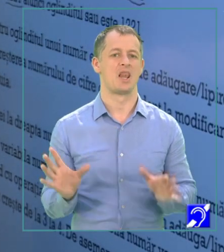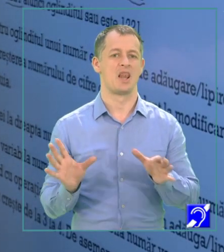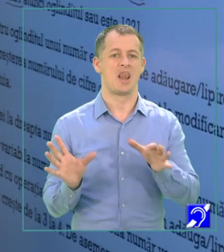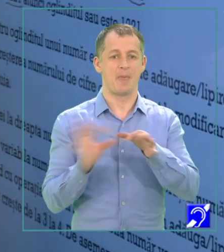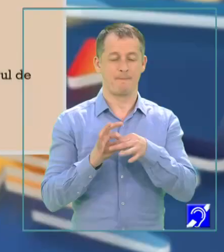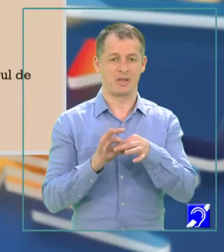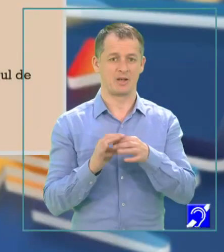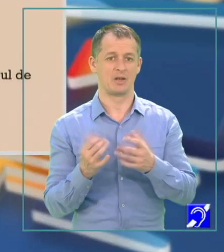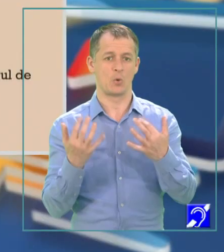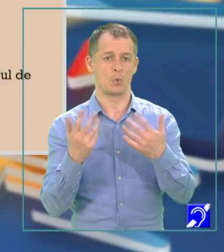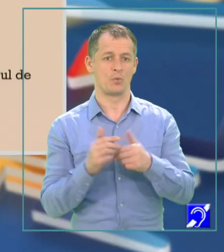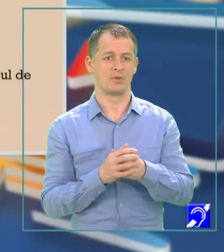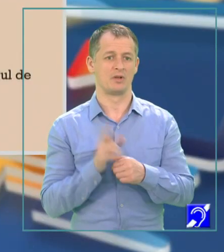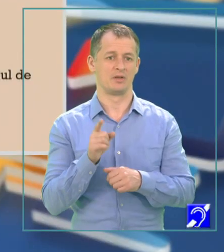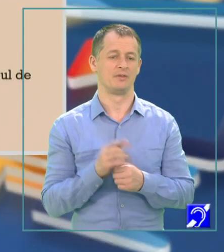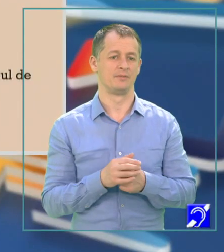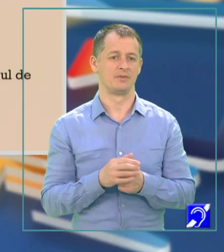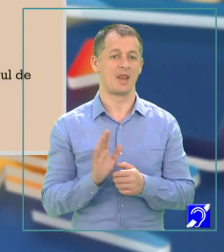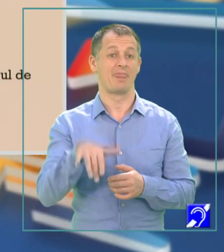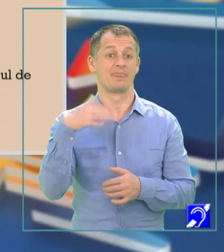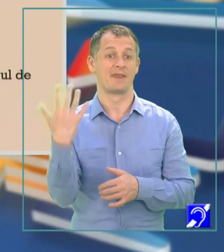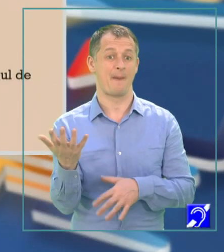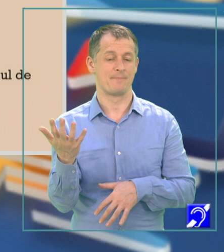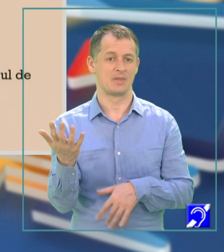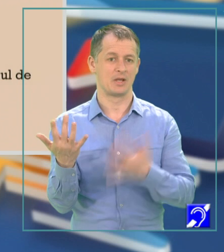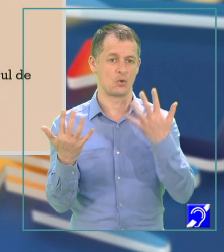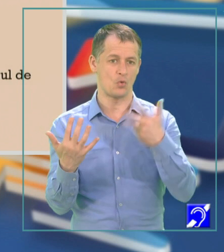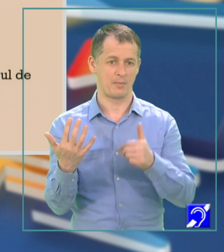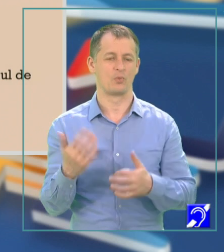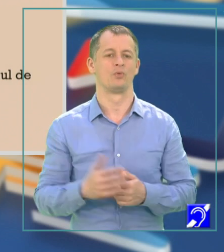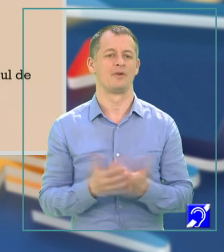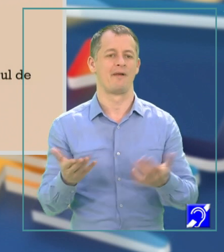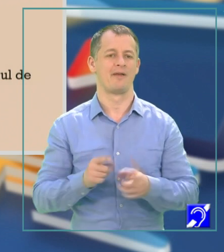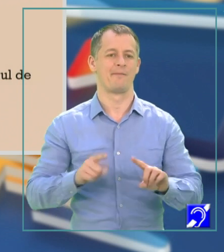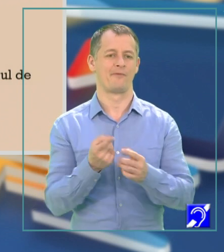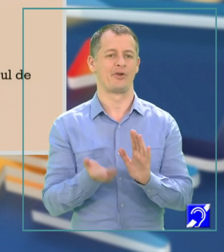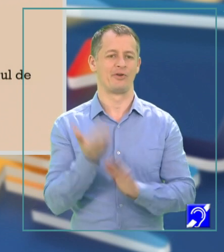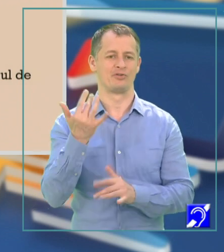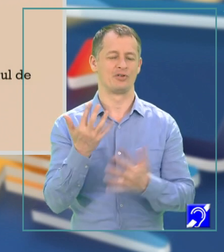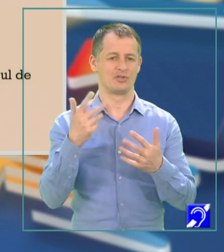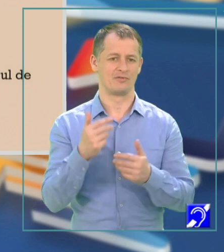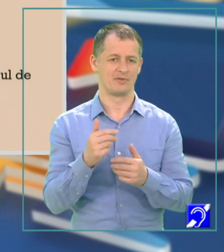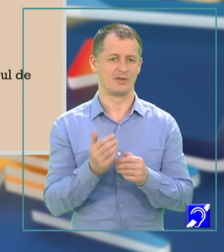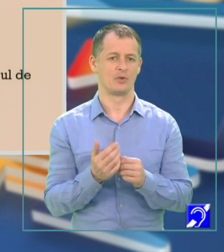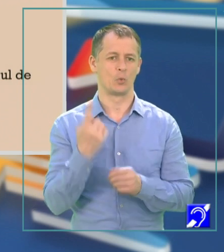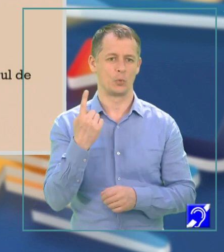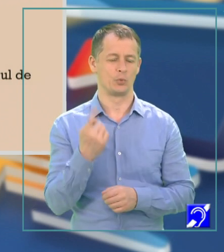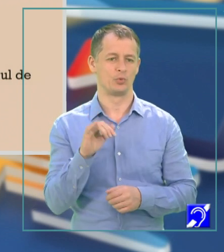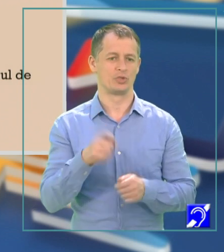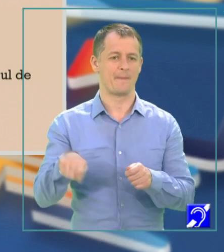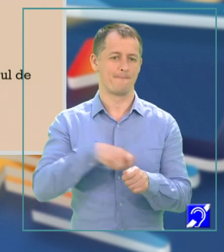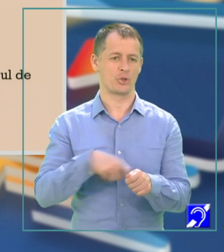unei cifre. Deci e vorba de dreapta numărului, care va duce la creșterea numărului de cifre cu 1 și evident la